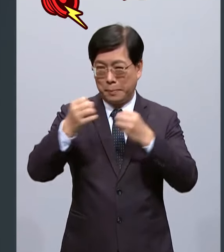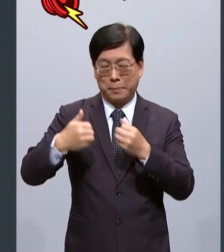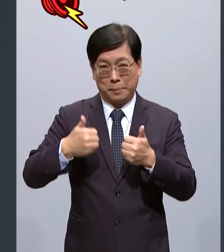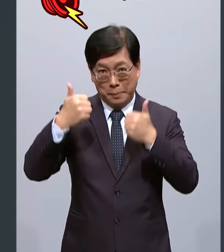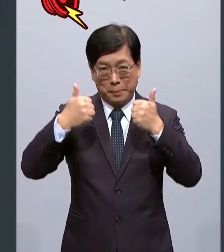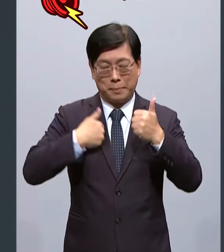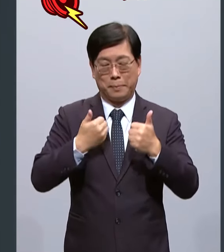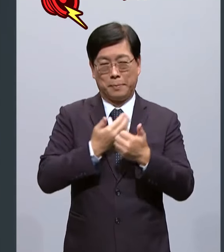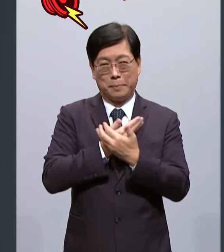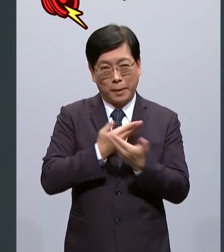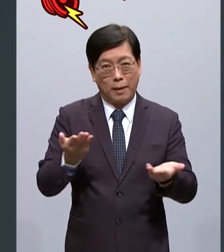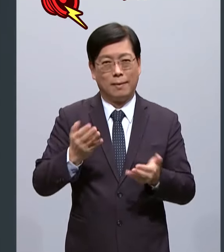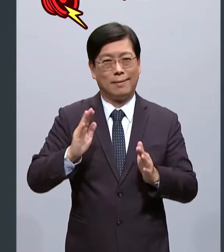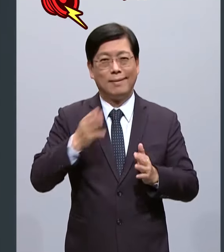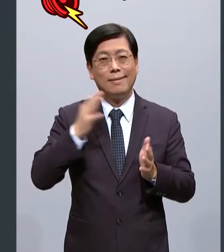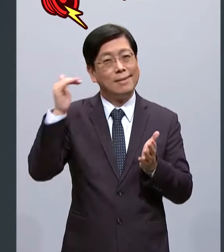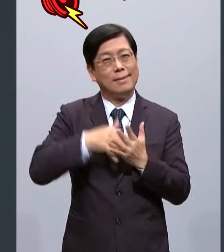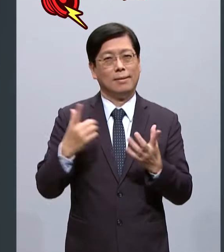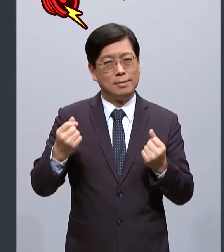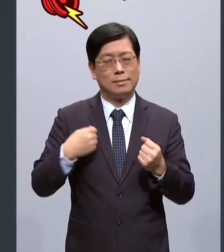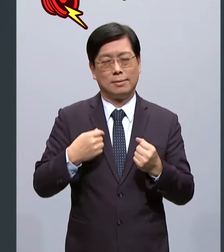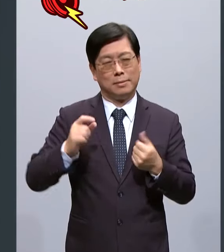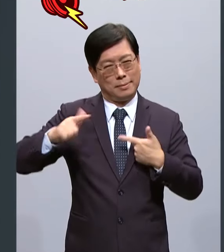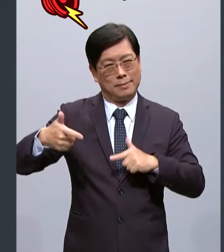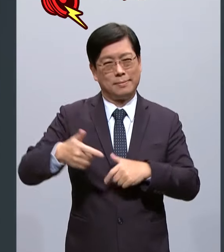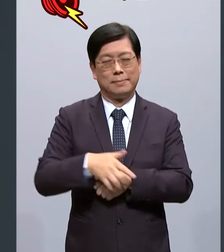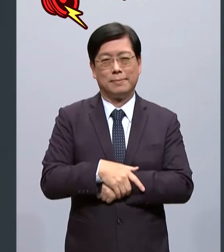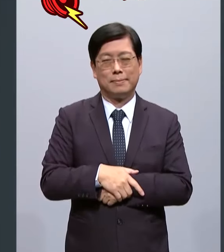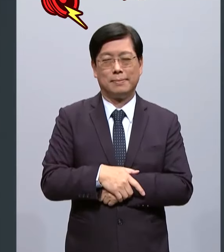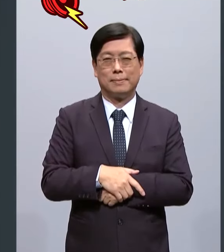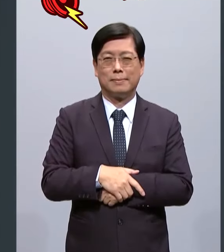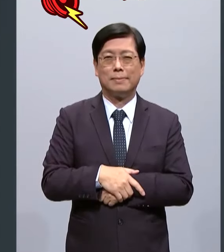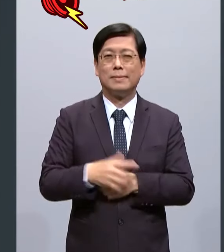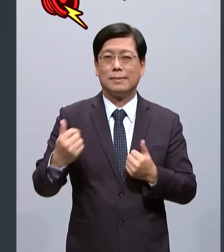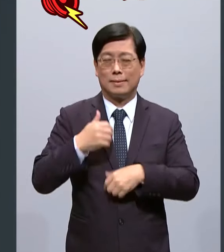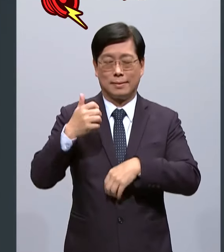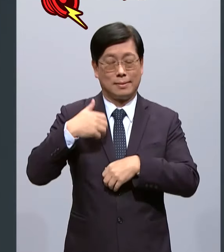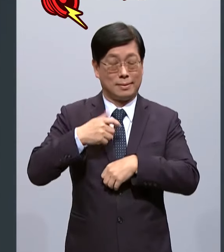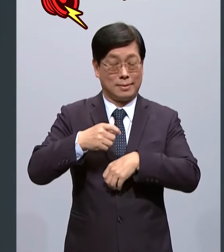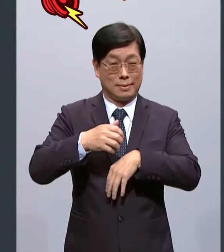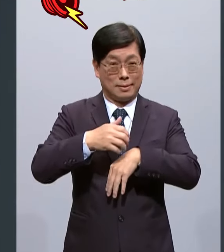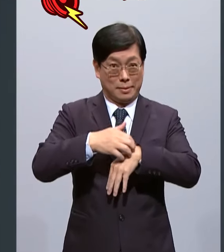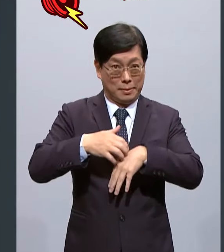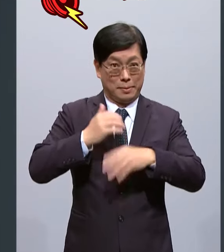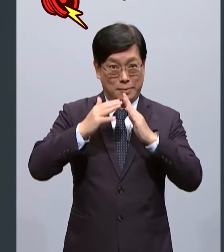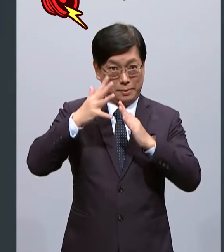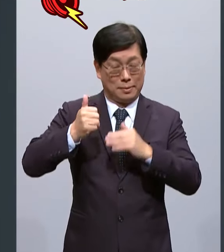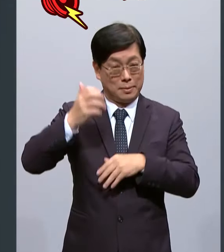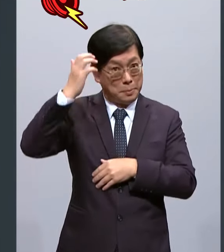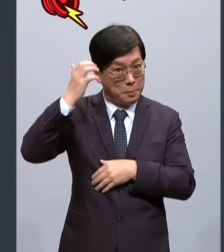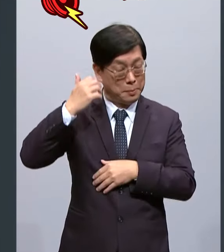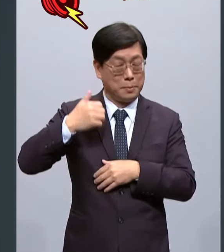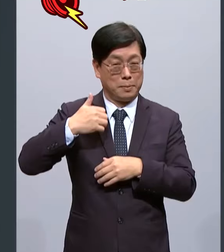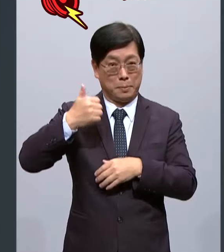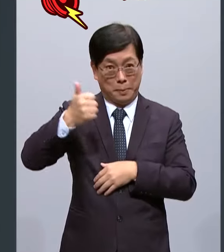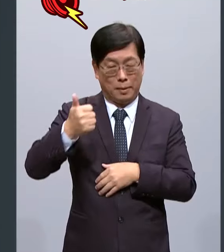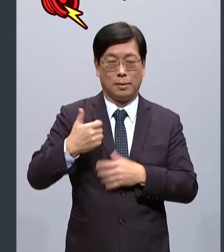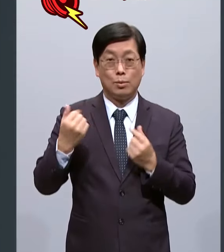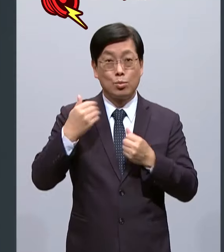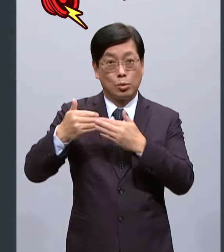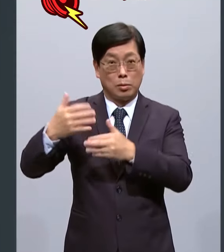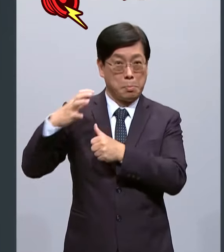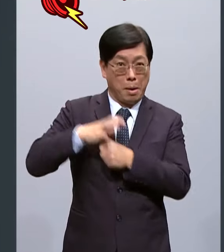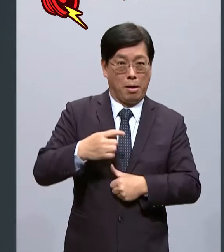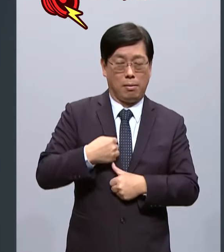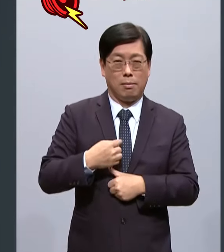解但是我们还是有一些不同不管是柯主席或是侯市长只要中国对台湾施压